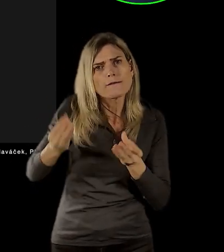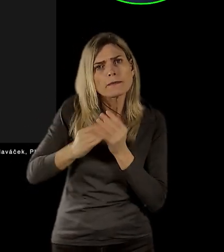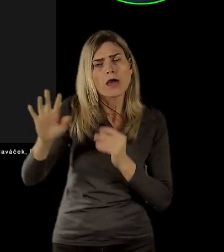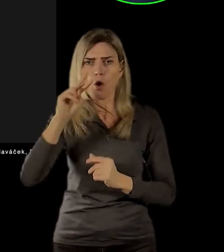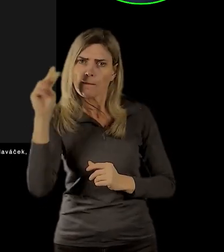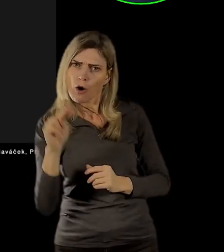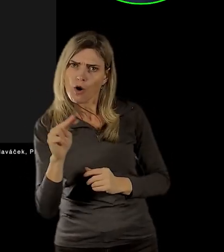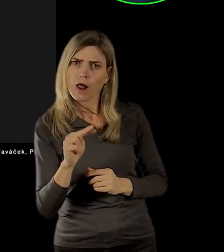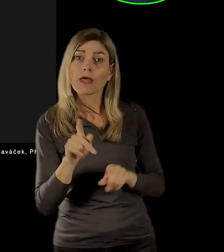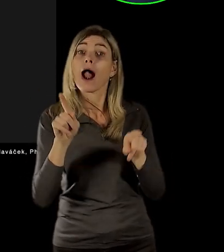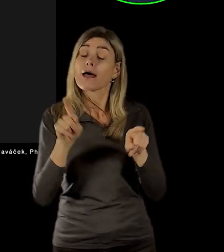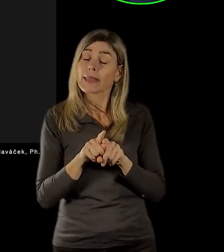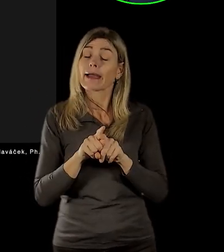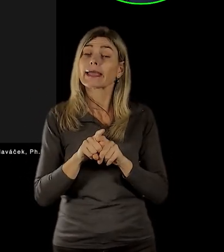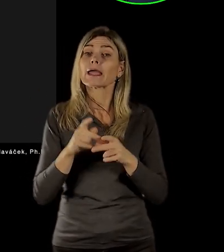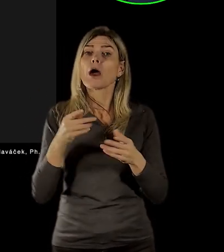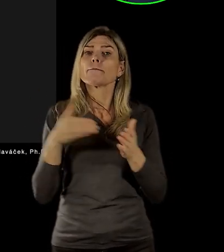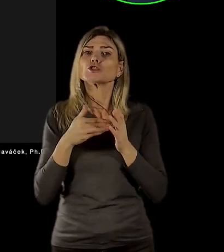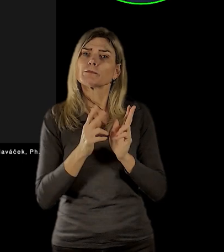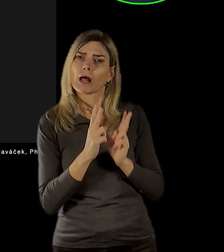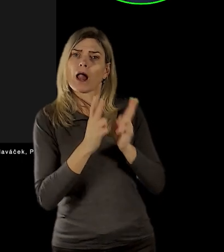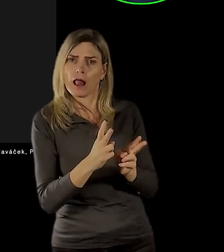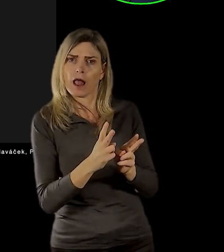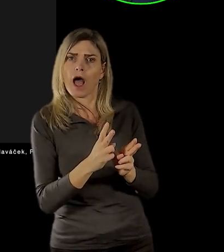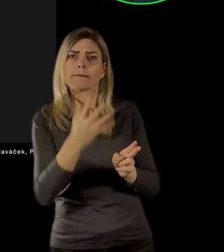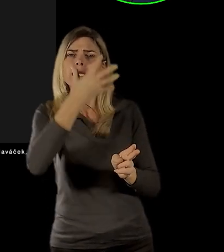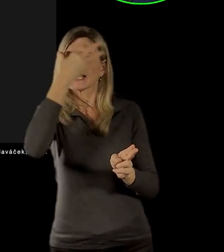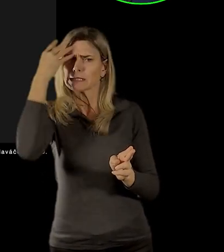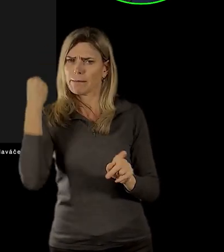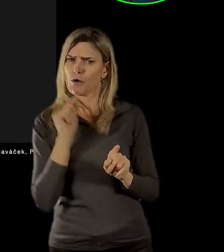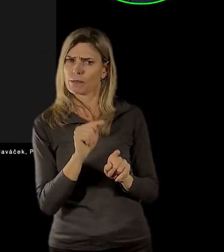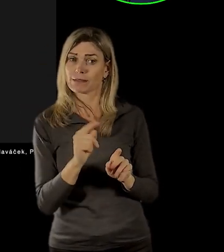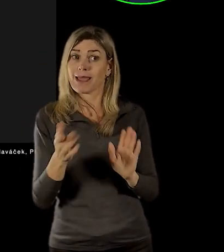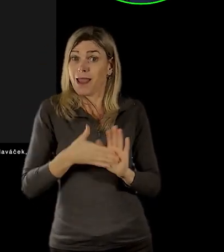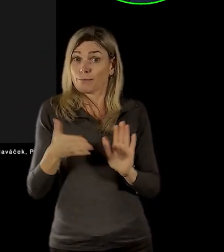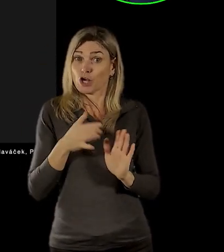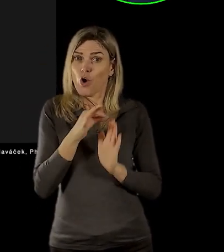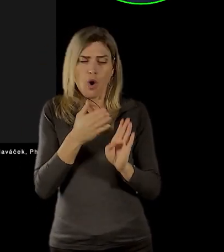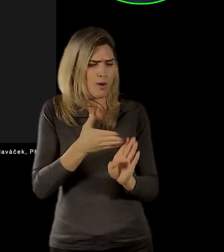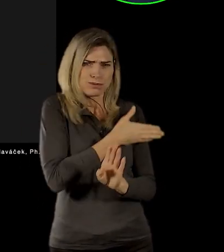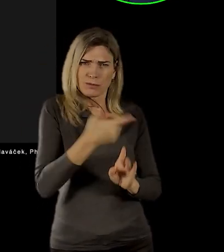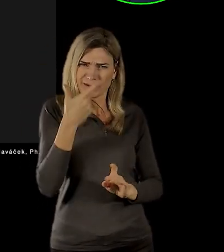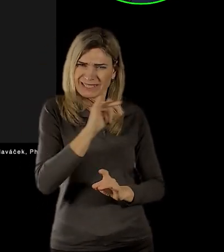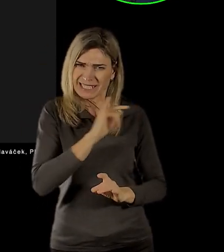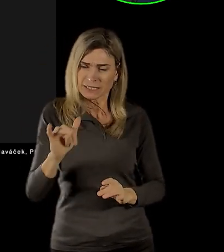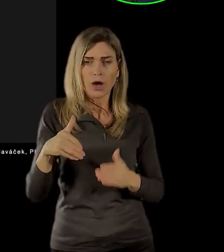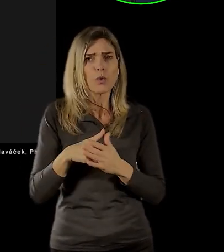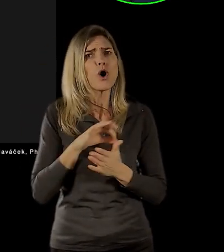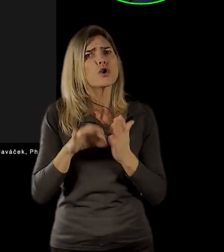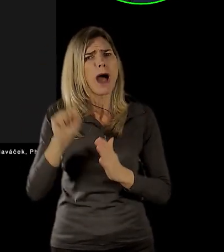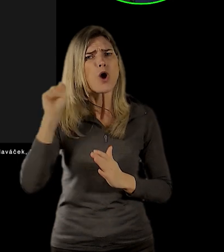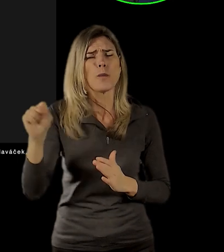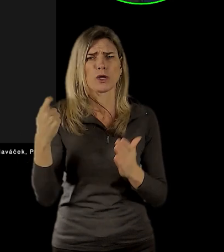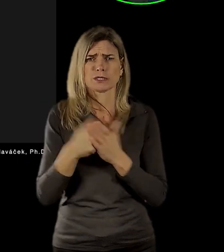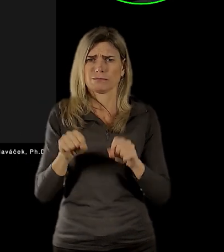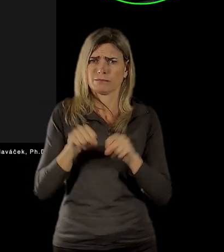jin, o paměti taky třeba pečovat. Třeba právě tu pamění 20. století o dobu nesvobody. To znamená,